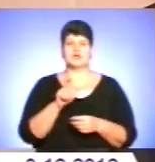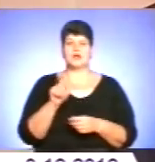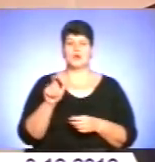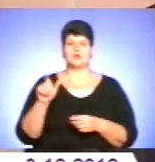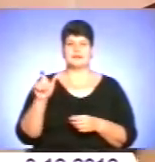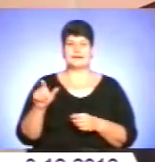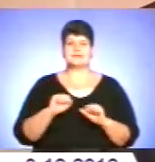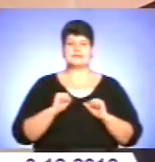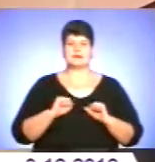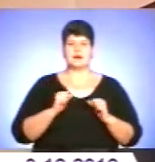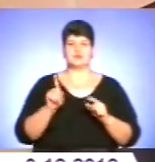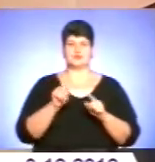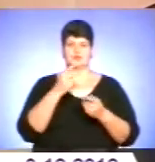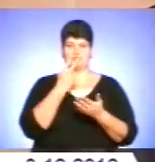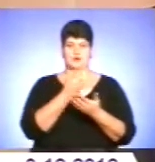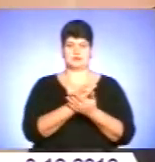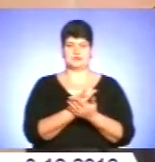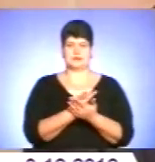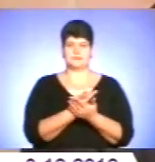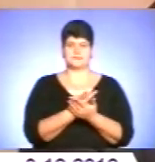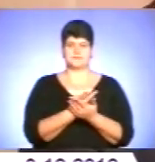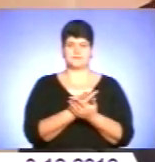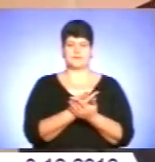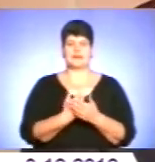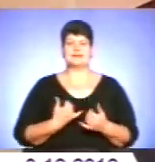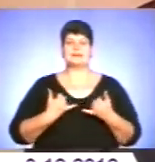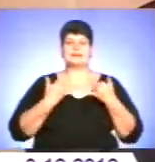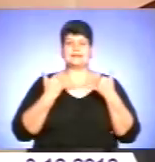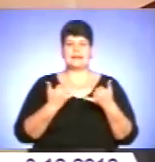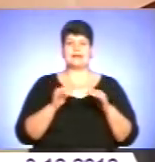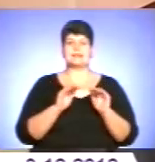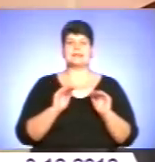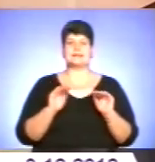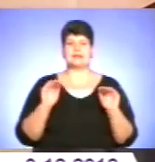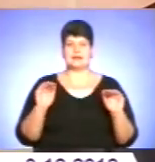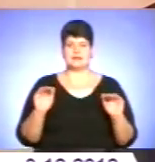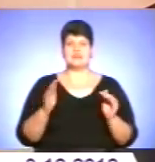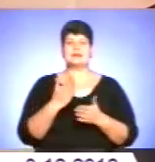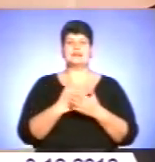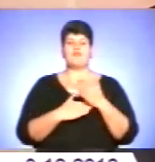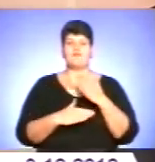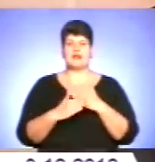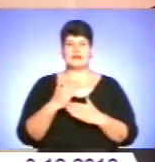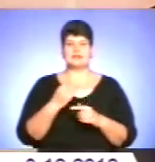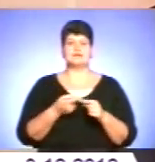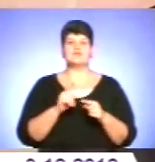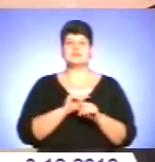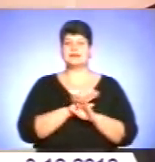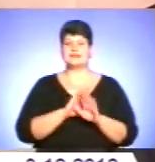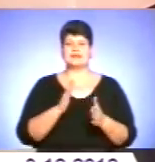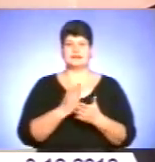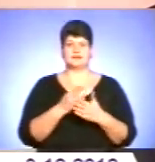стараються щось показати. І для дітей інвалідів це не є